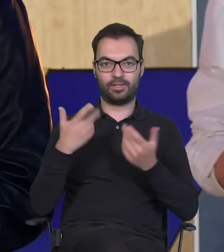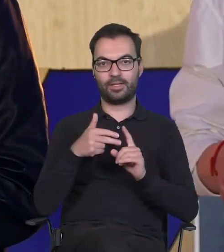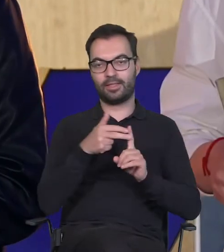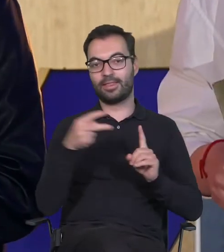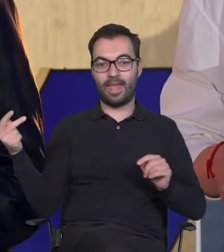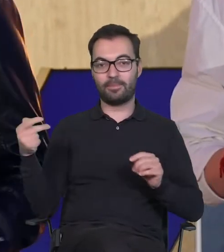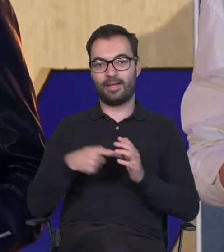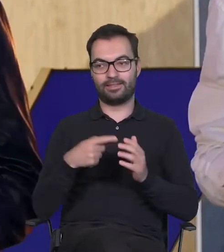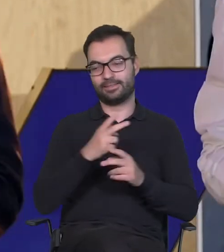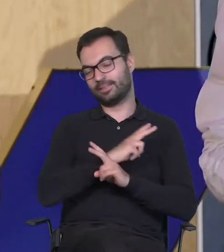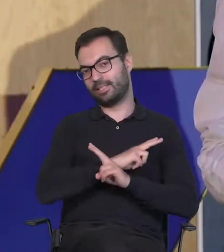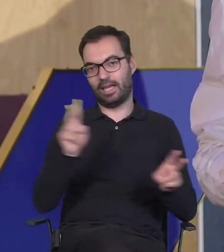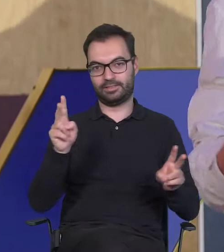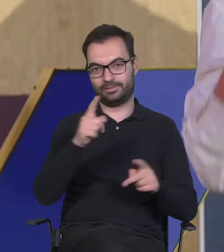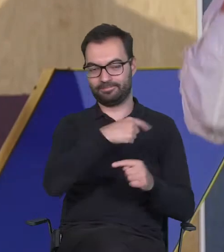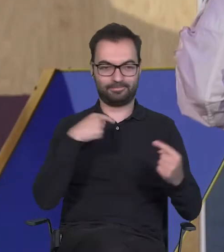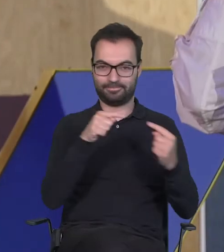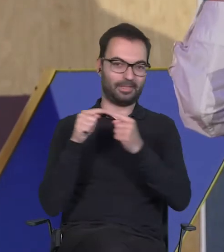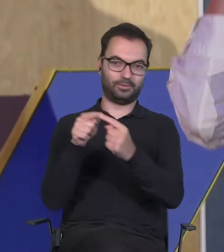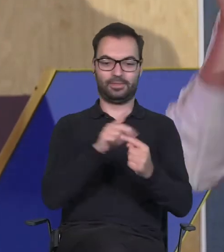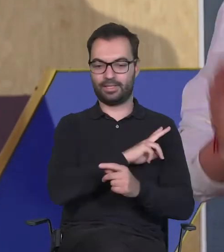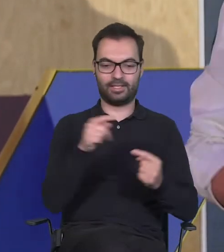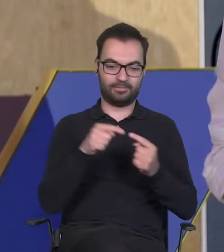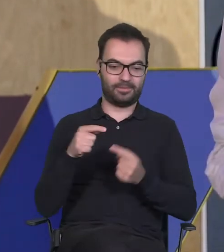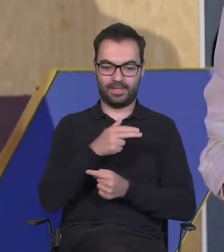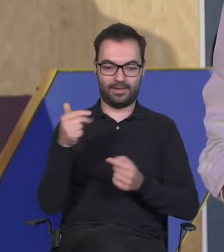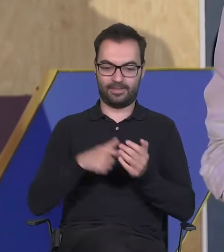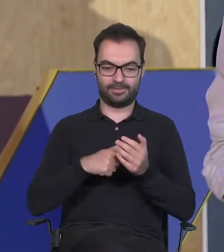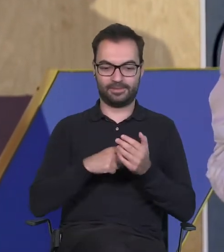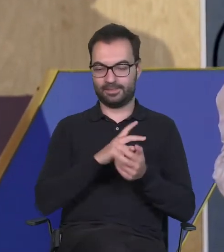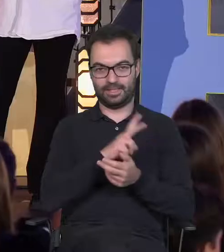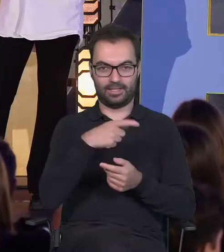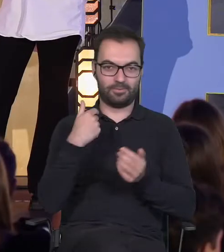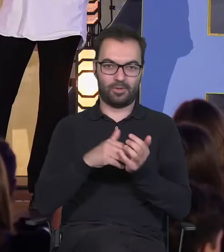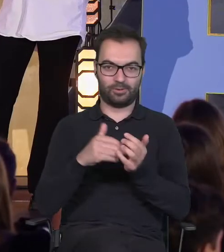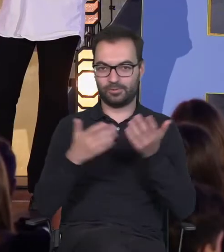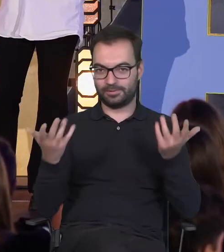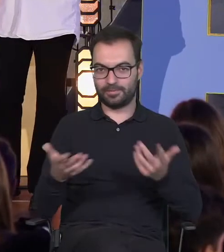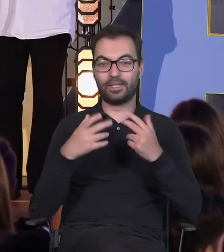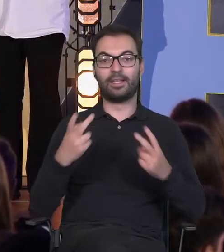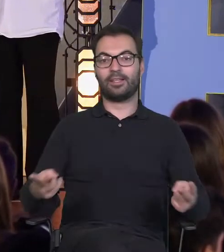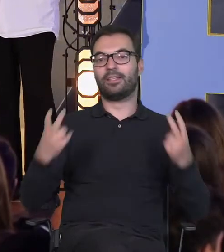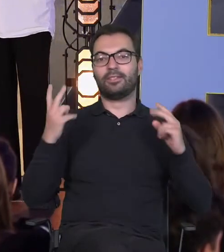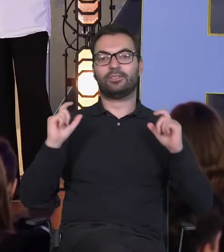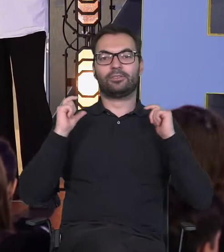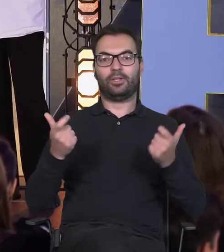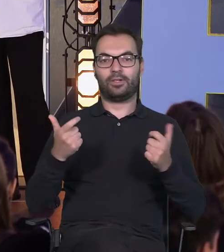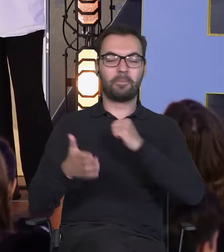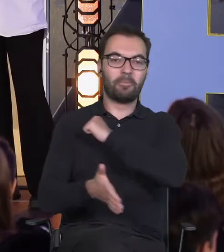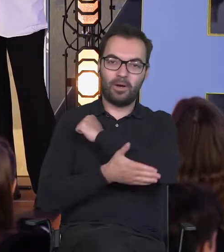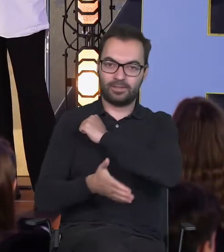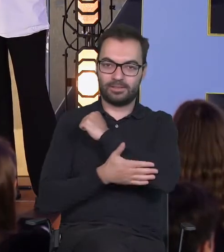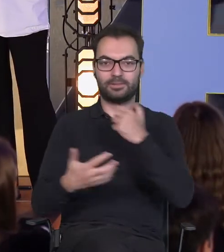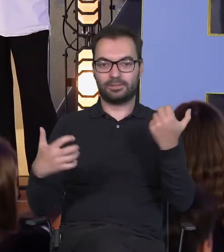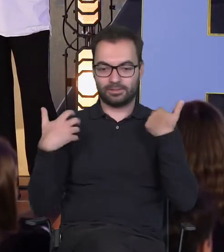który dotyczy każdego z nas bez wyjątku. I co jest najważniejszą rzeczą, takim fundamentem naszego